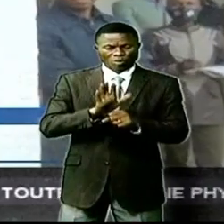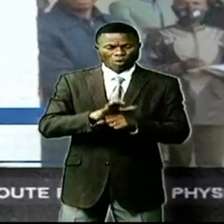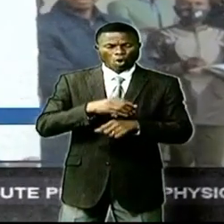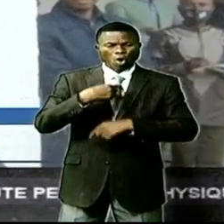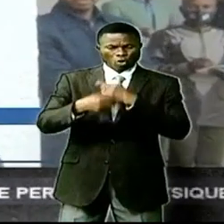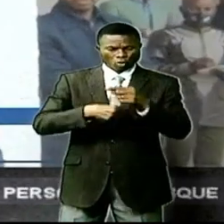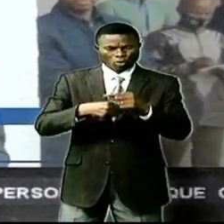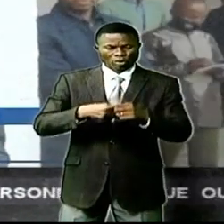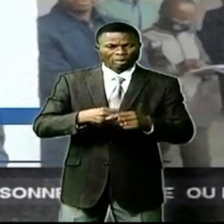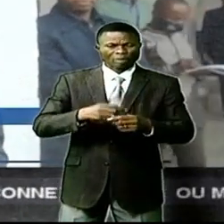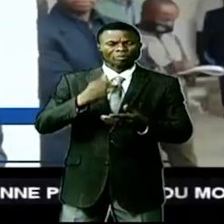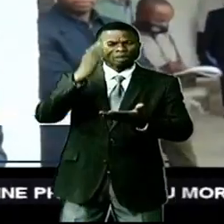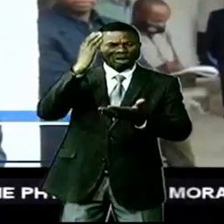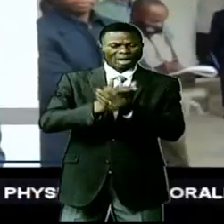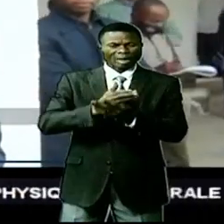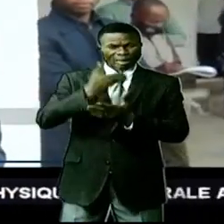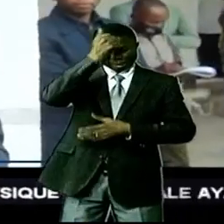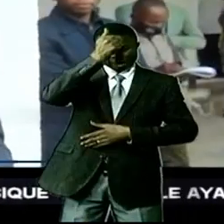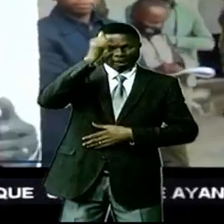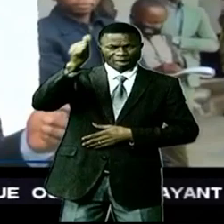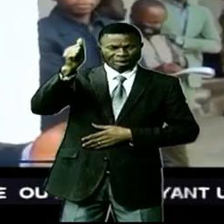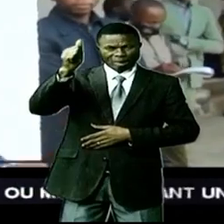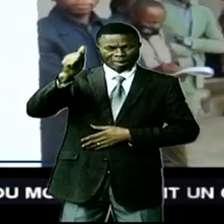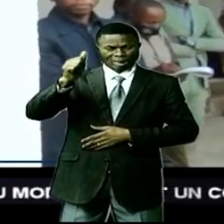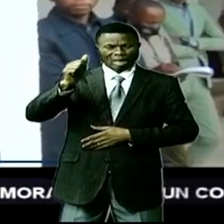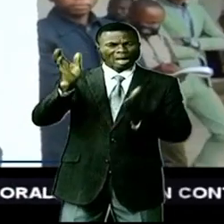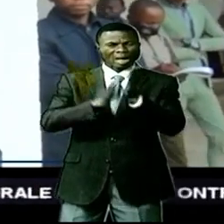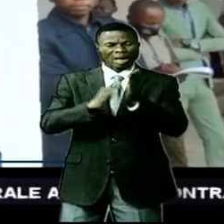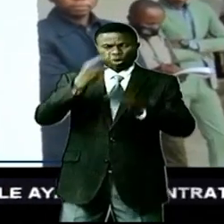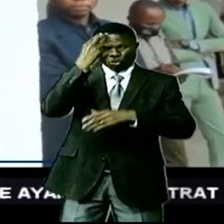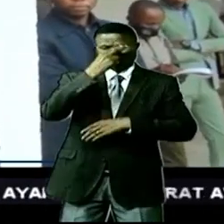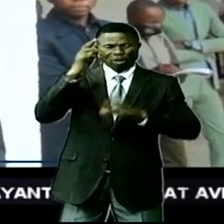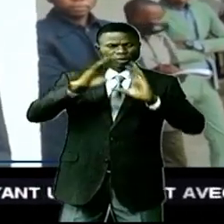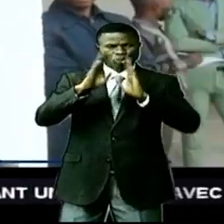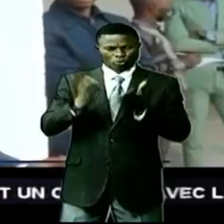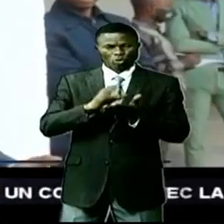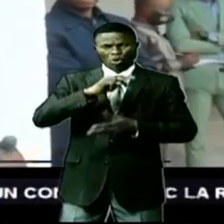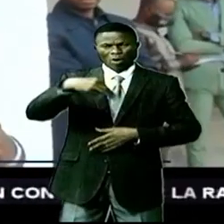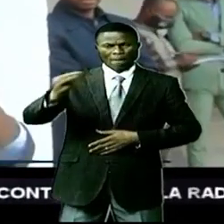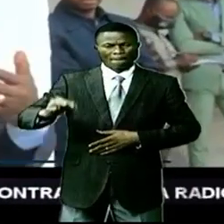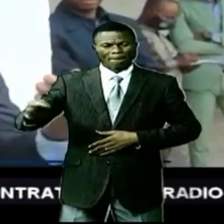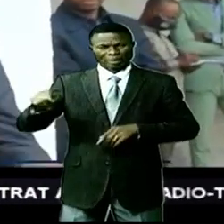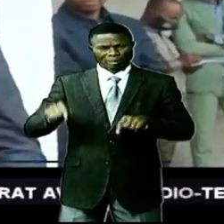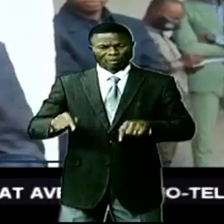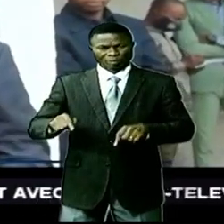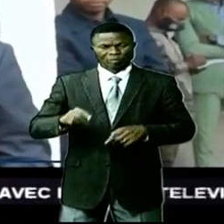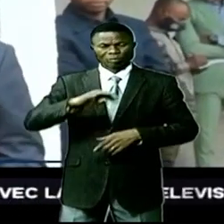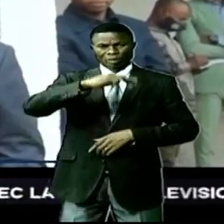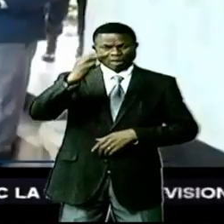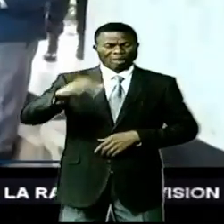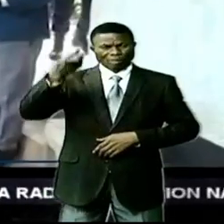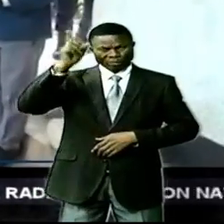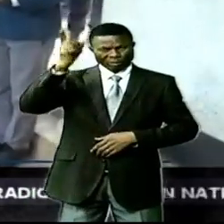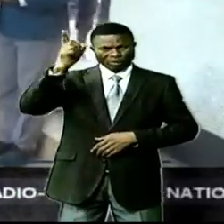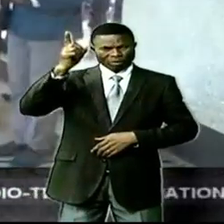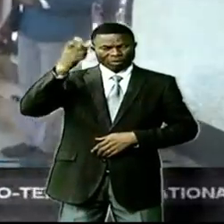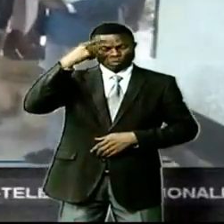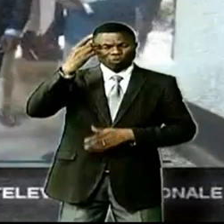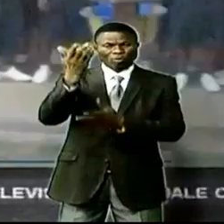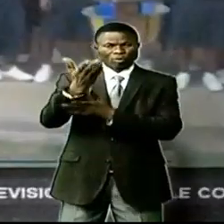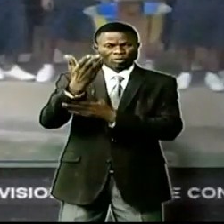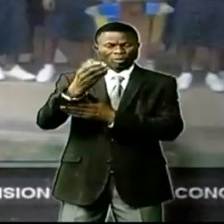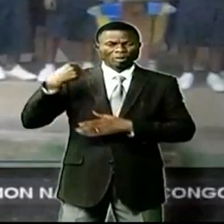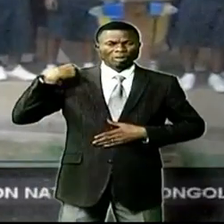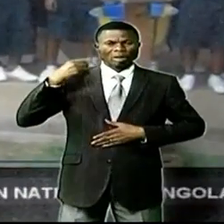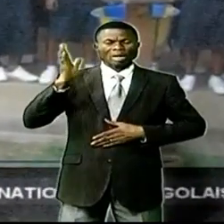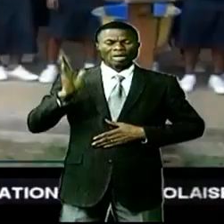suspendre la grève dans toutes les écoles de la province du Manima. Pour nous, c le Manima d'abord. Pour rappel, le